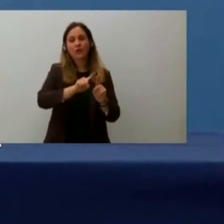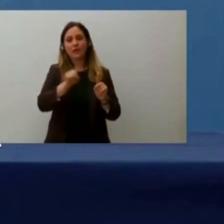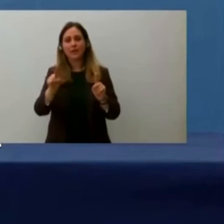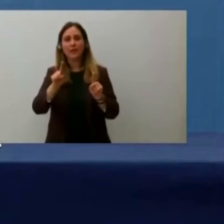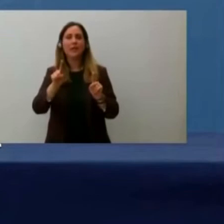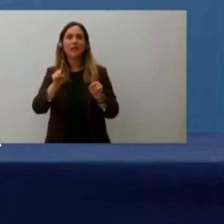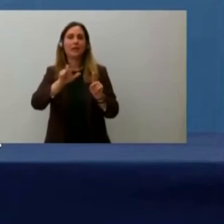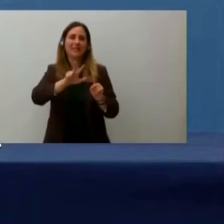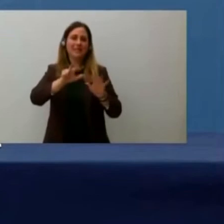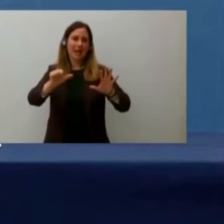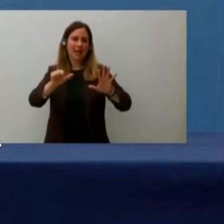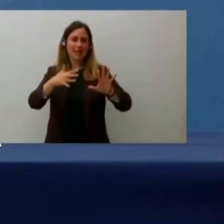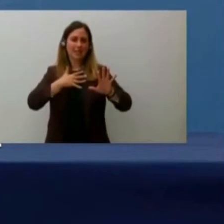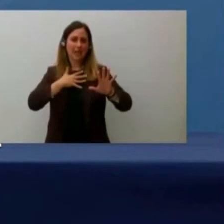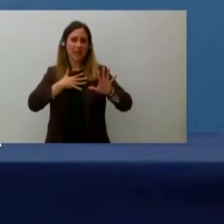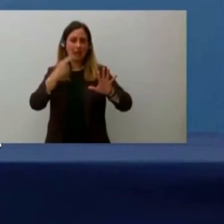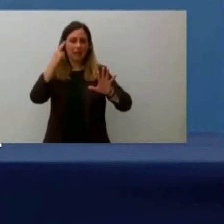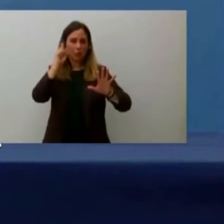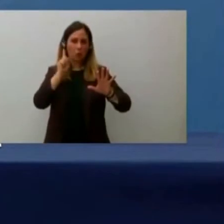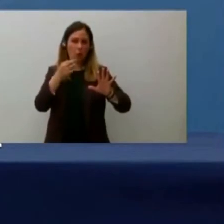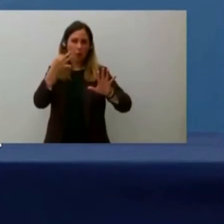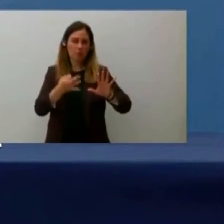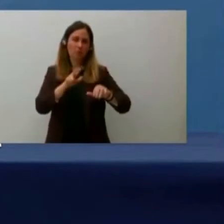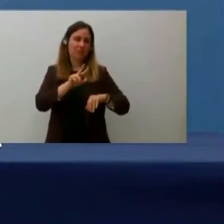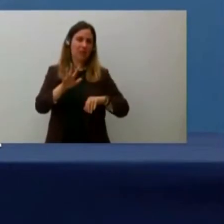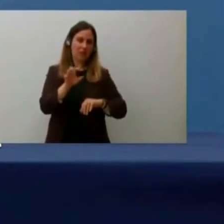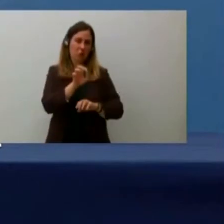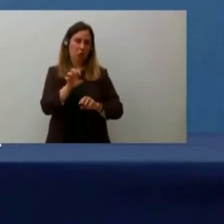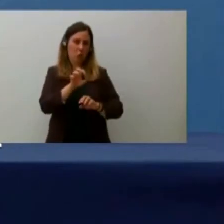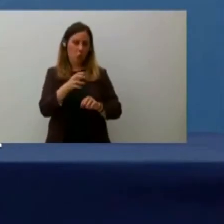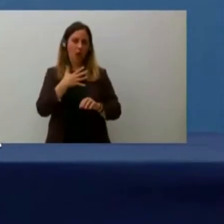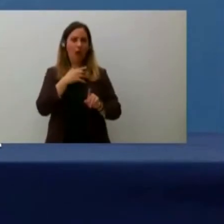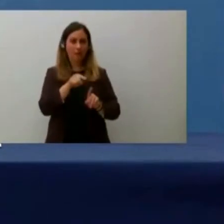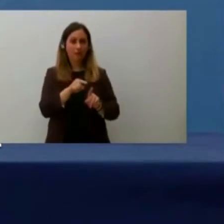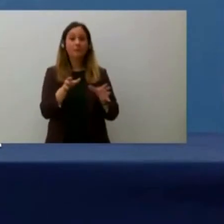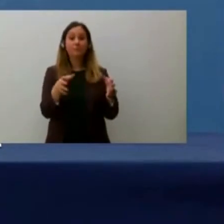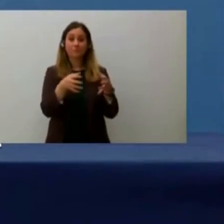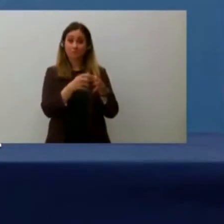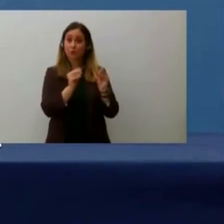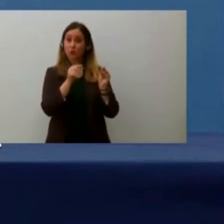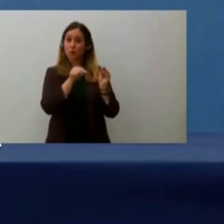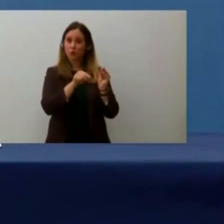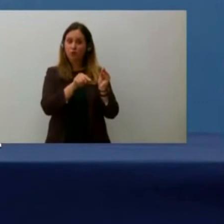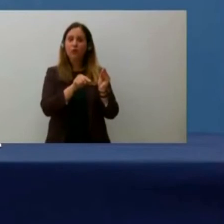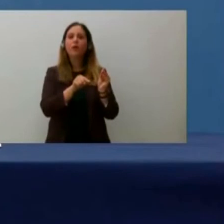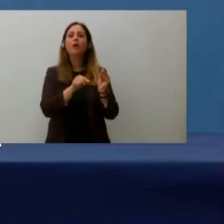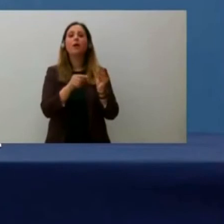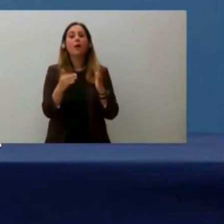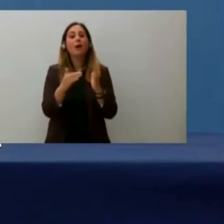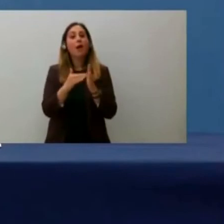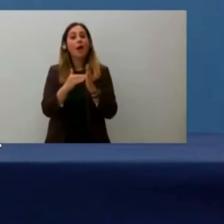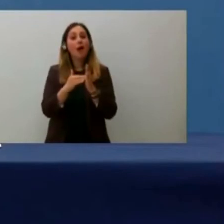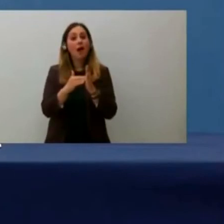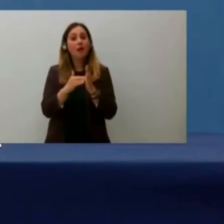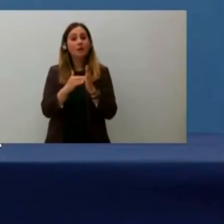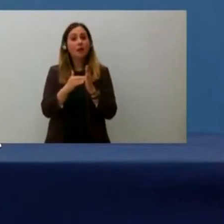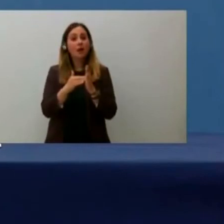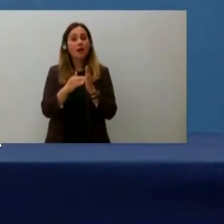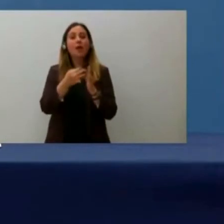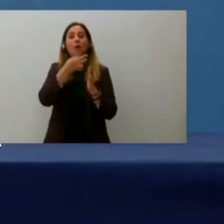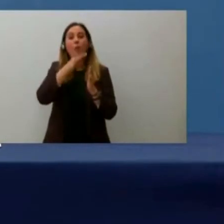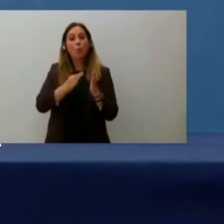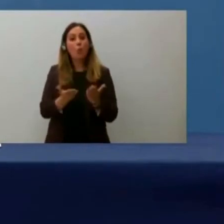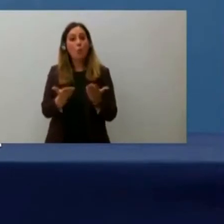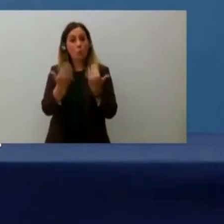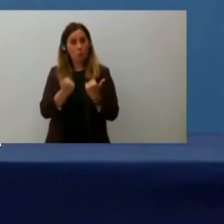anni di comprare una casa in cui l